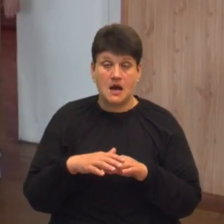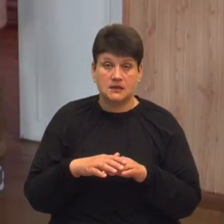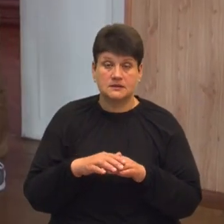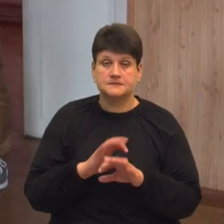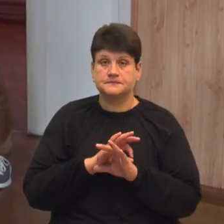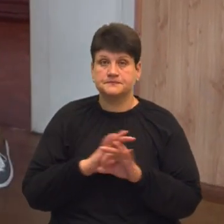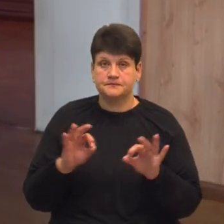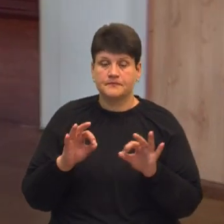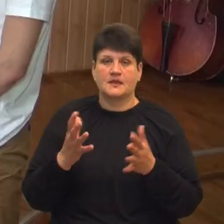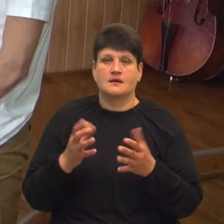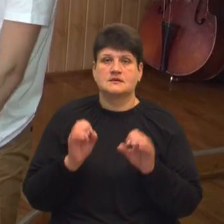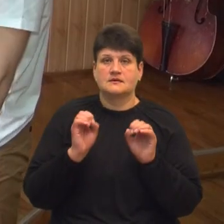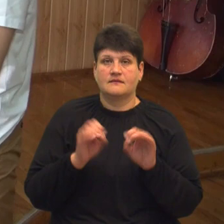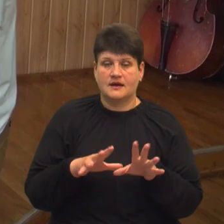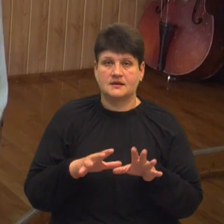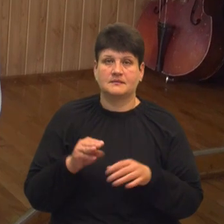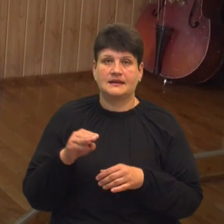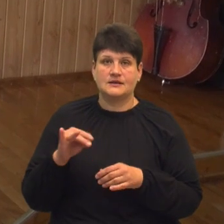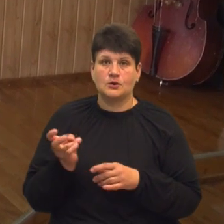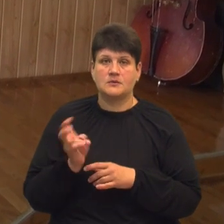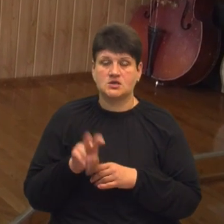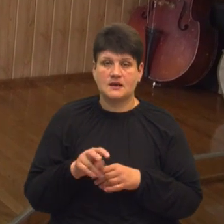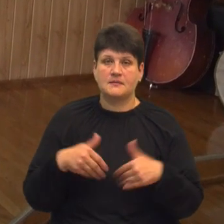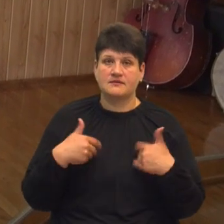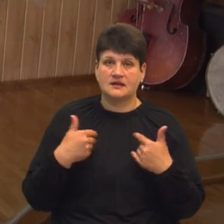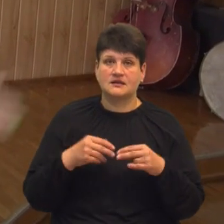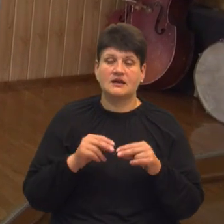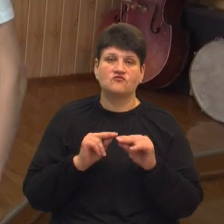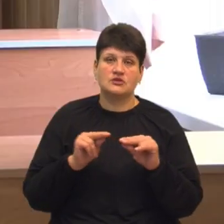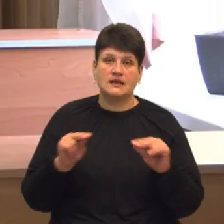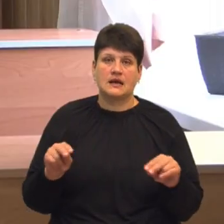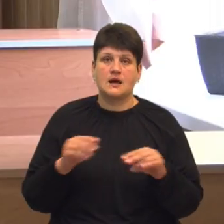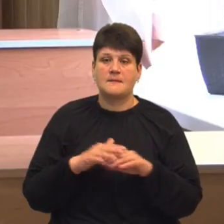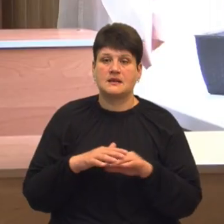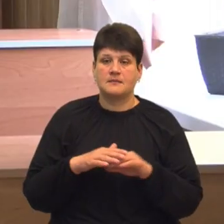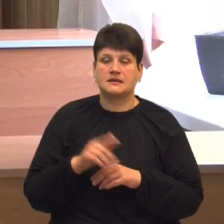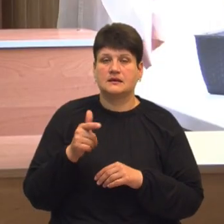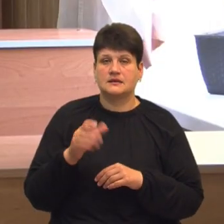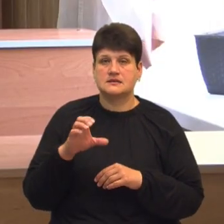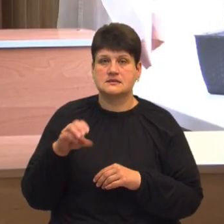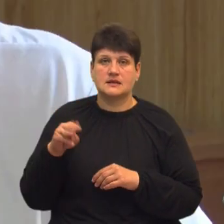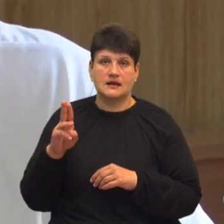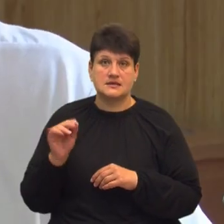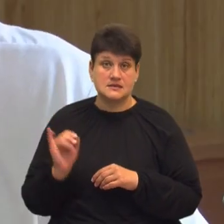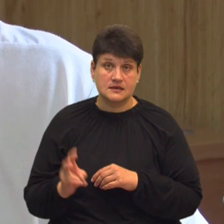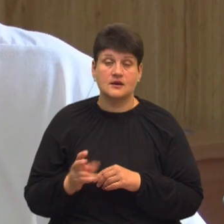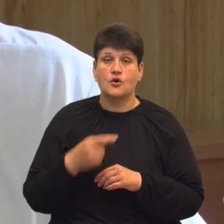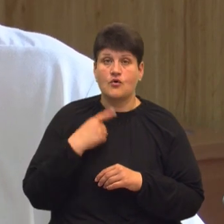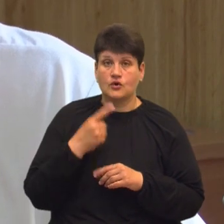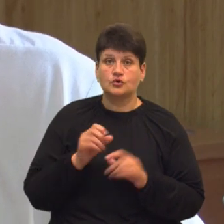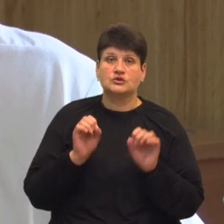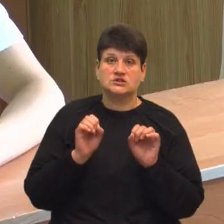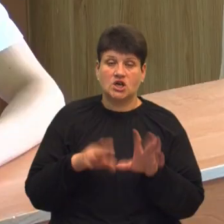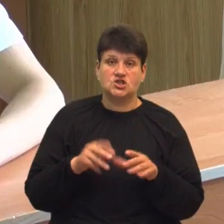складанням тесту свого учня прийшла привітати вчителька математики Галина Стецик. Олександр Макар каже, до здачі тесту